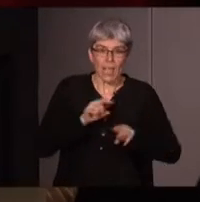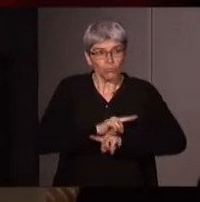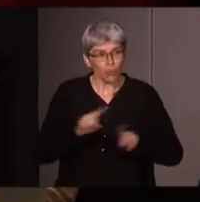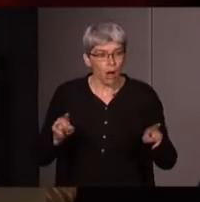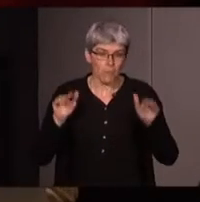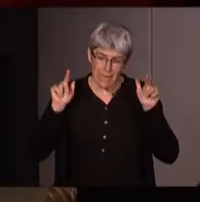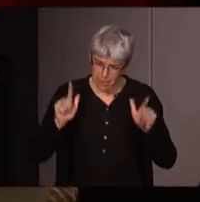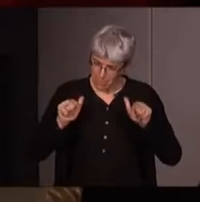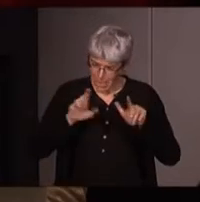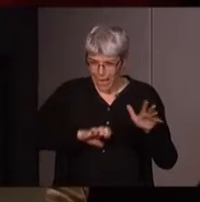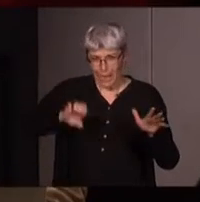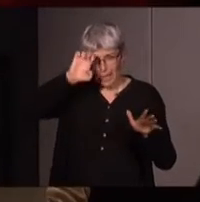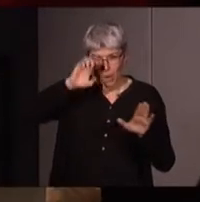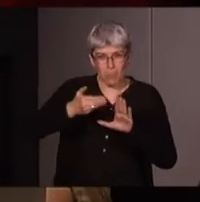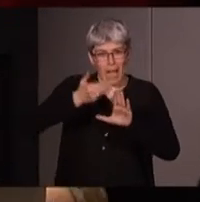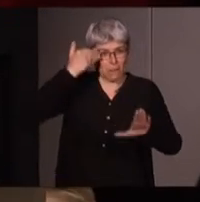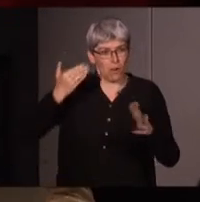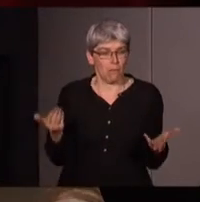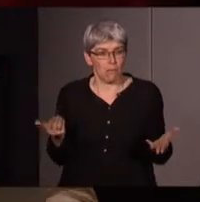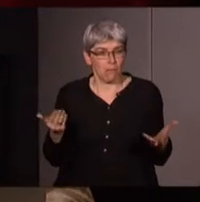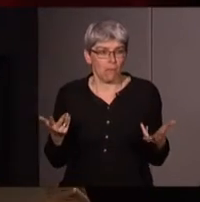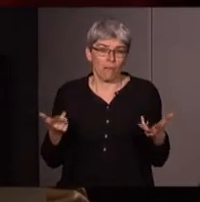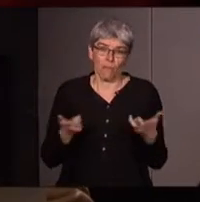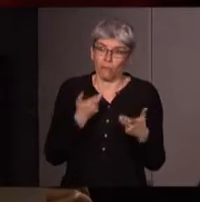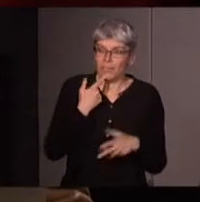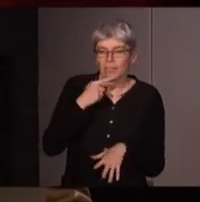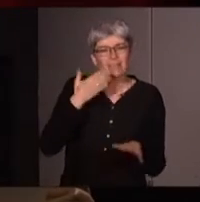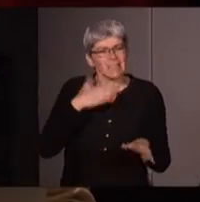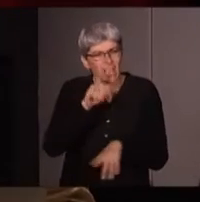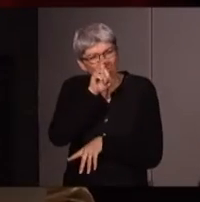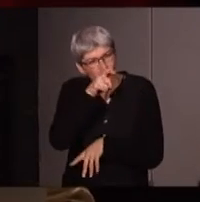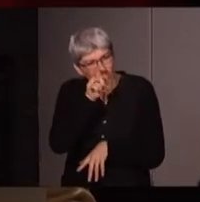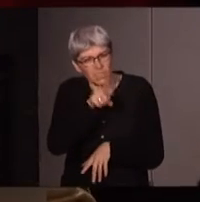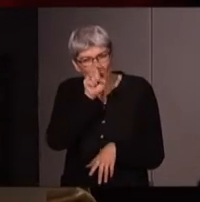ont existé en Europe aussi avant la science moderne, c'est-à-dire ces sorcières qui ont été